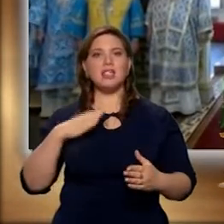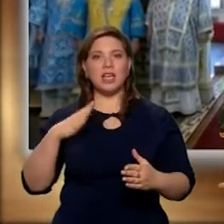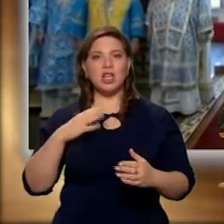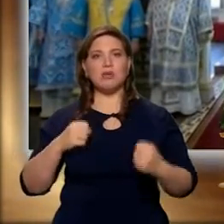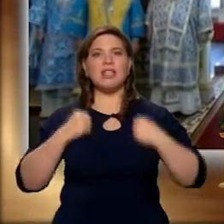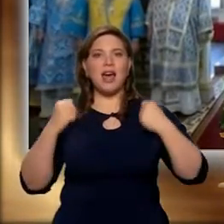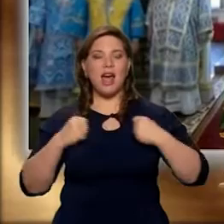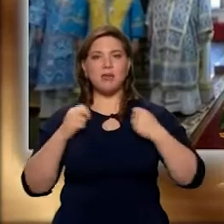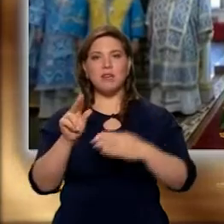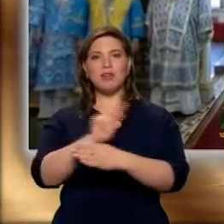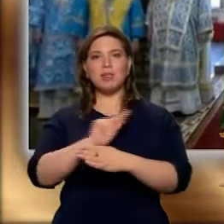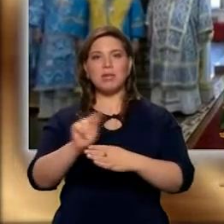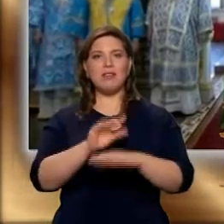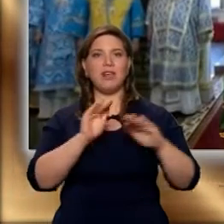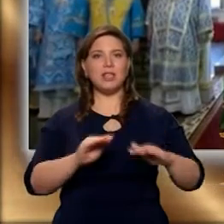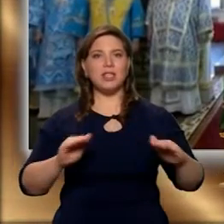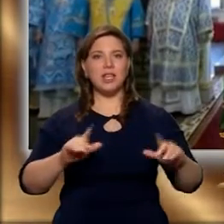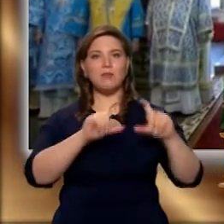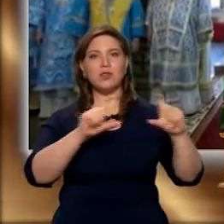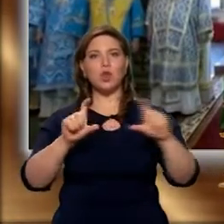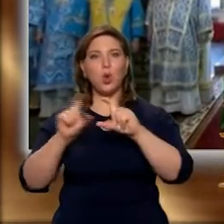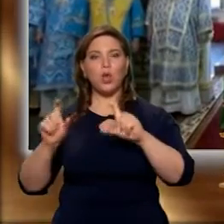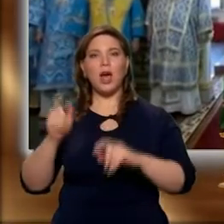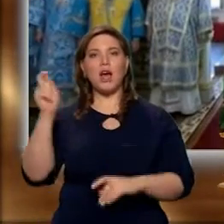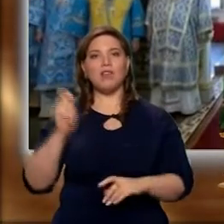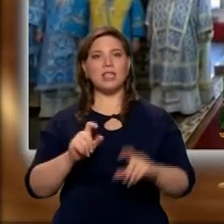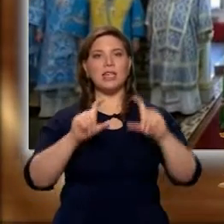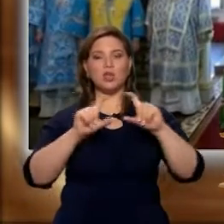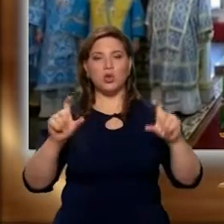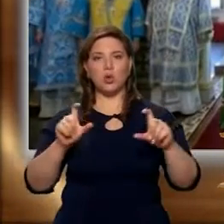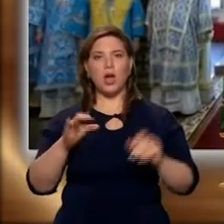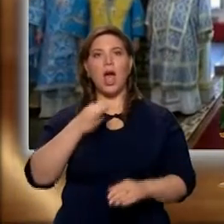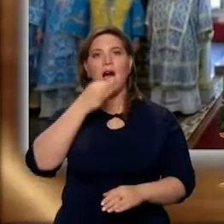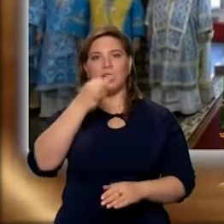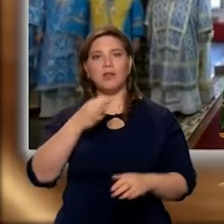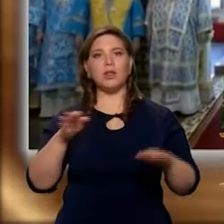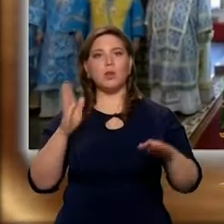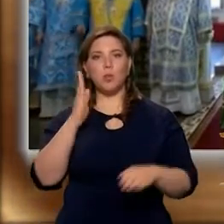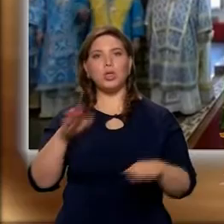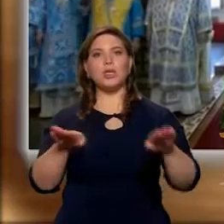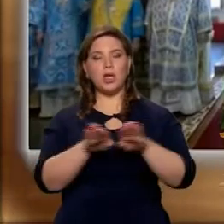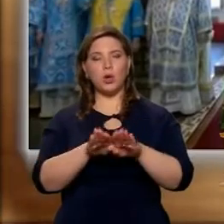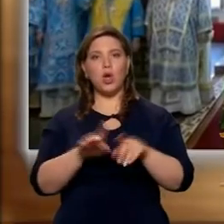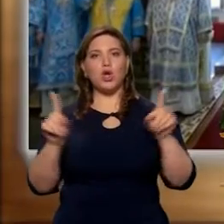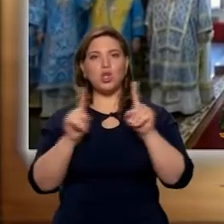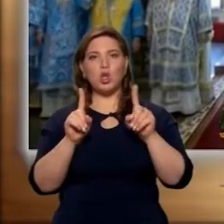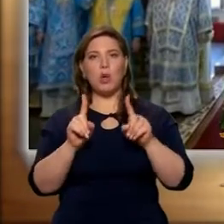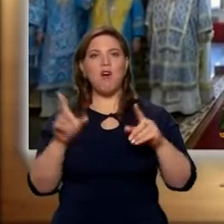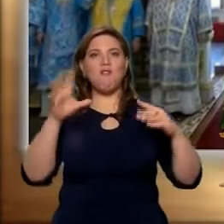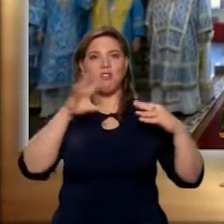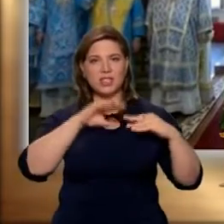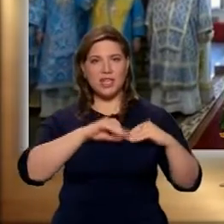детей в школах и в воскресных школах, то ответ будет такой, чтобы во всех нас